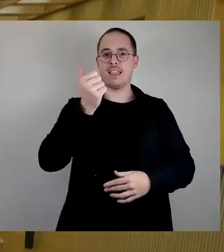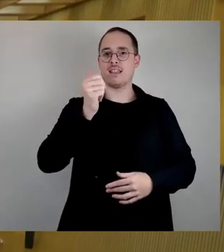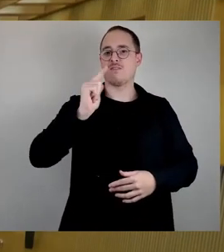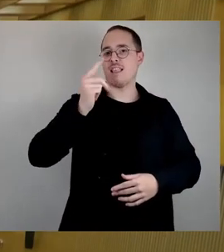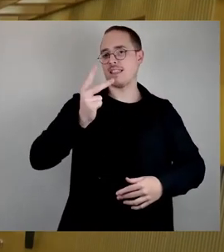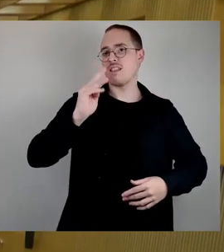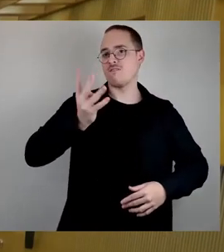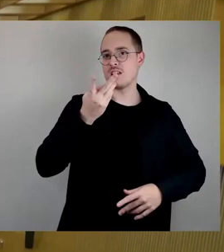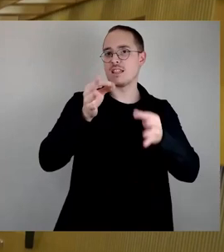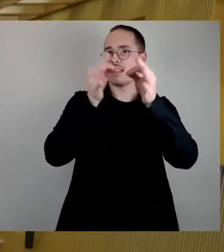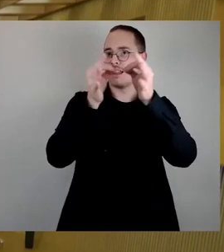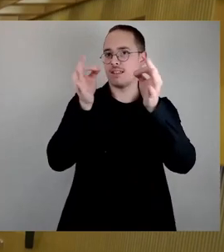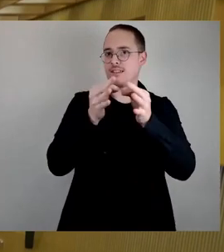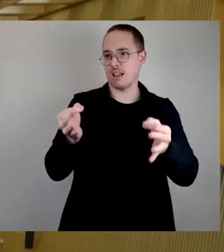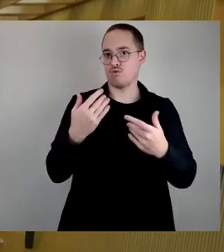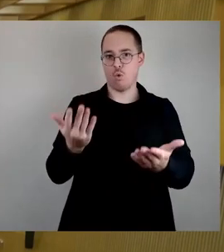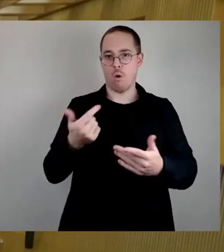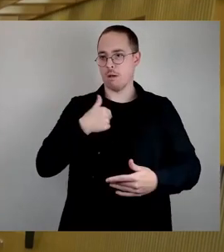bin, haben wir das bisher nicht beschlossen.